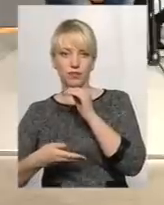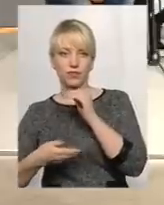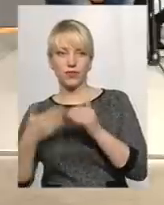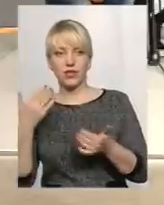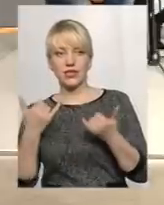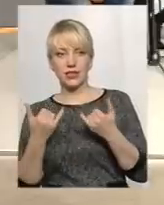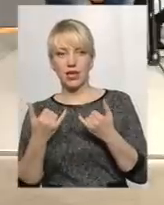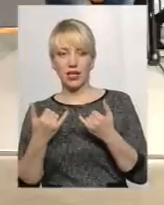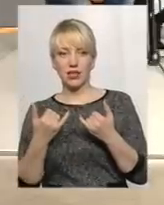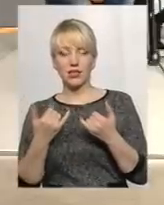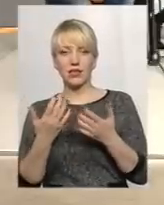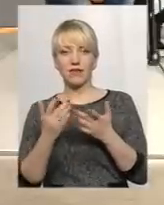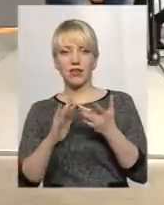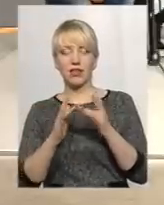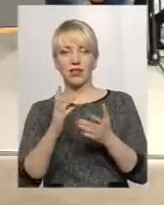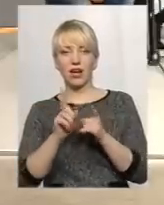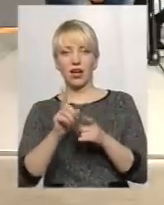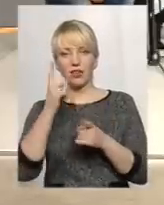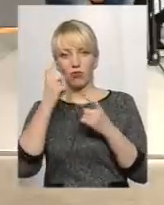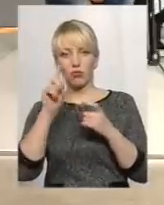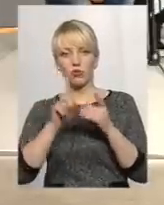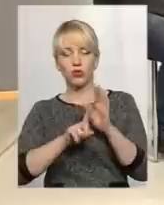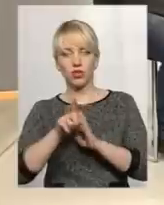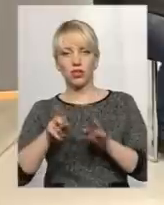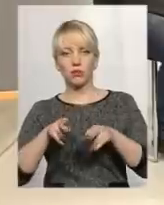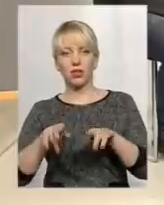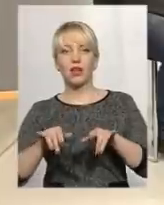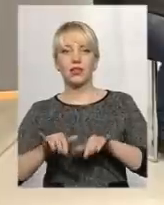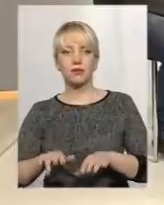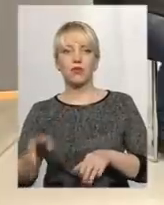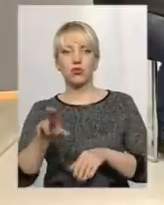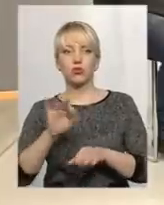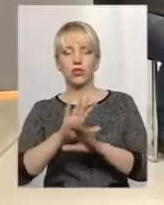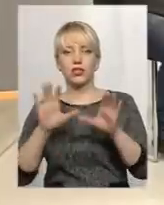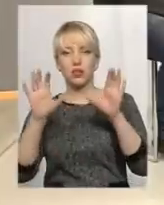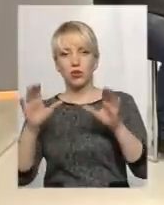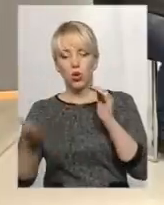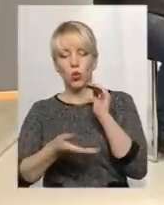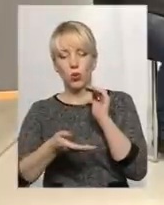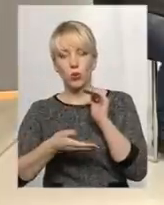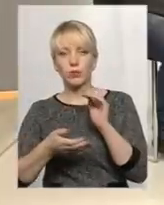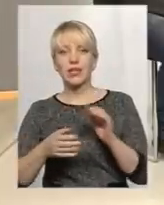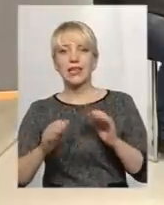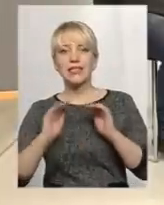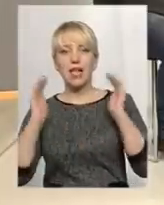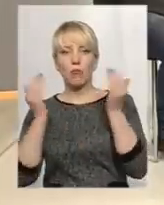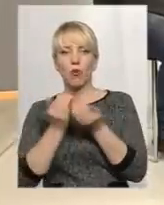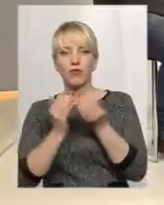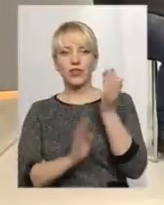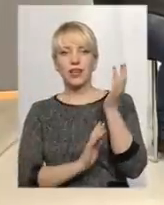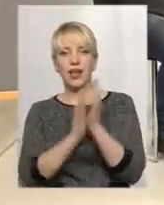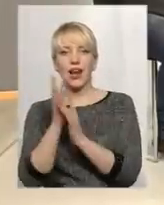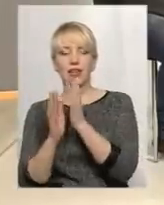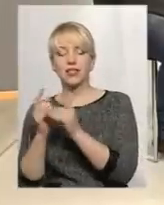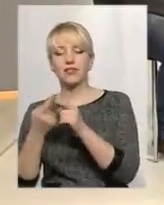зараз в мережі гуляє інформація про те, що порушена кримінальна справа щодо незаконних рубок заповідних лісів. Чи є цей